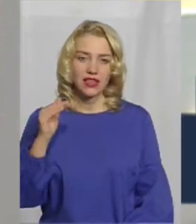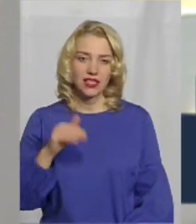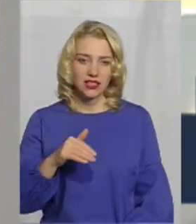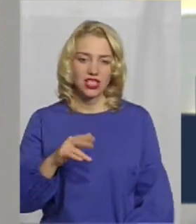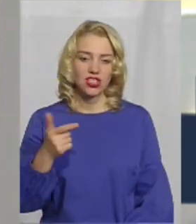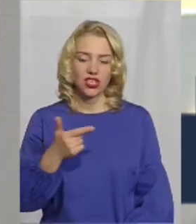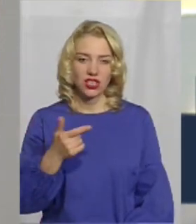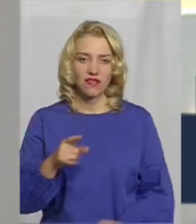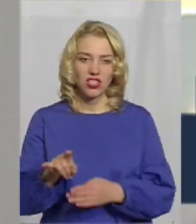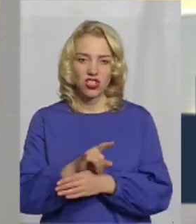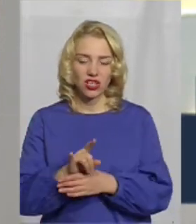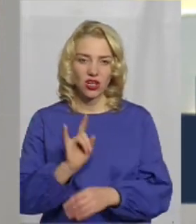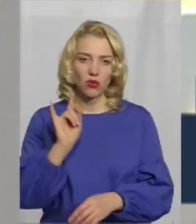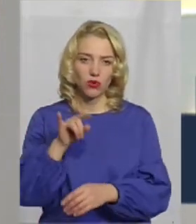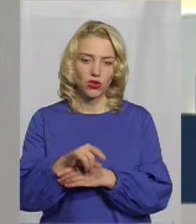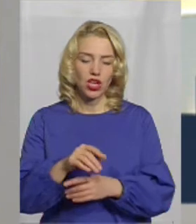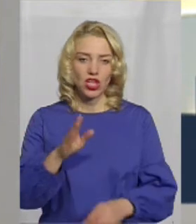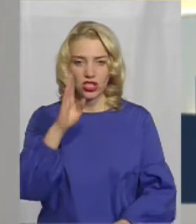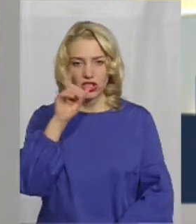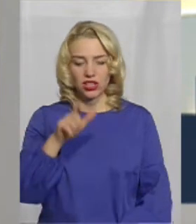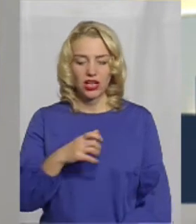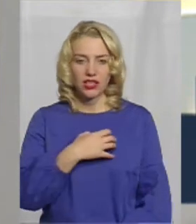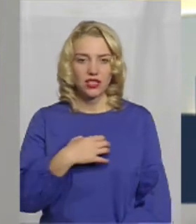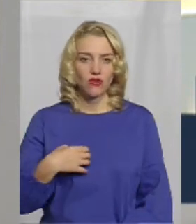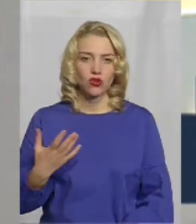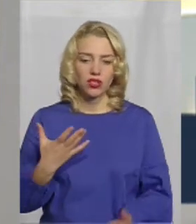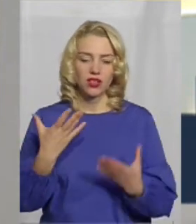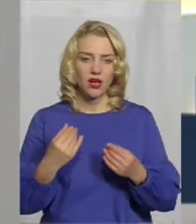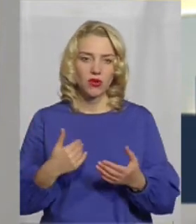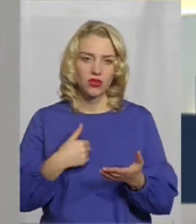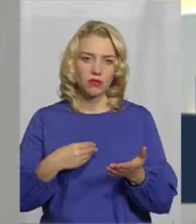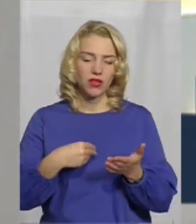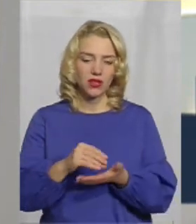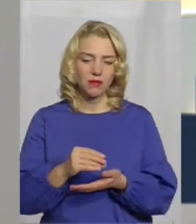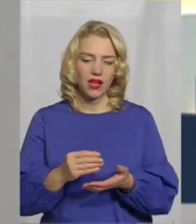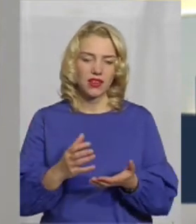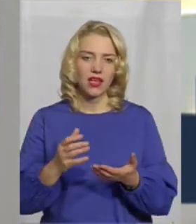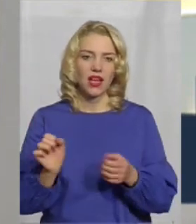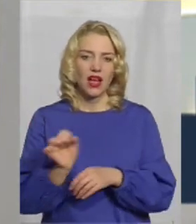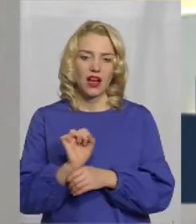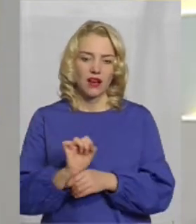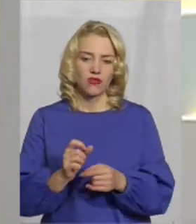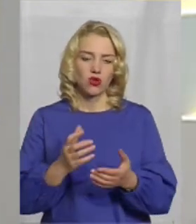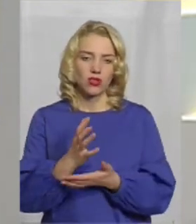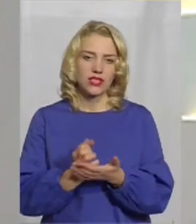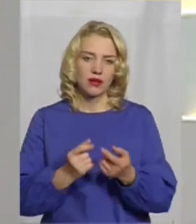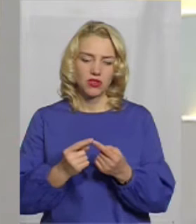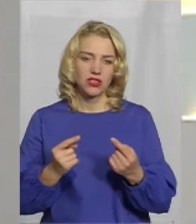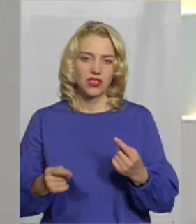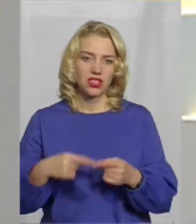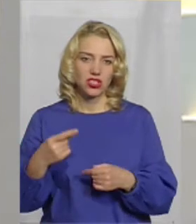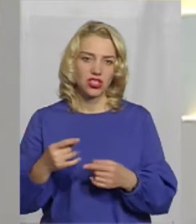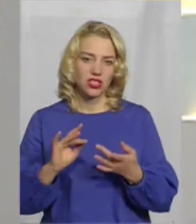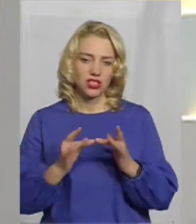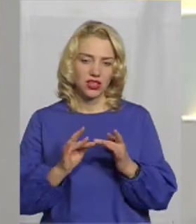гривень шахраї обдурили жителя Славути, котрий днями хотів придбати автозапчастини через інтернет. Станом на сьогодні